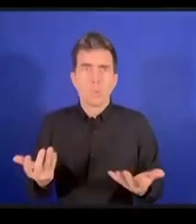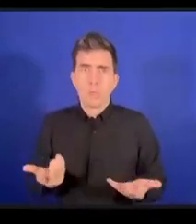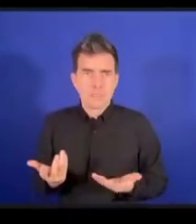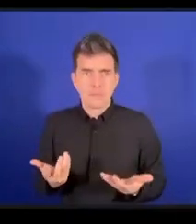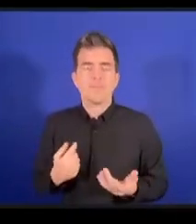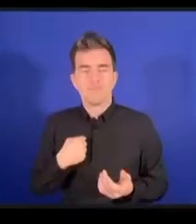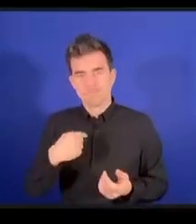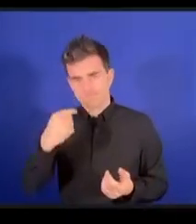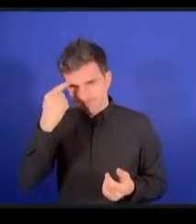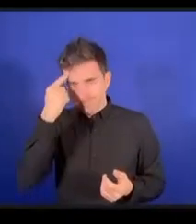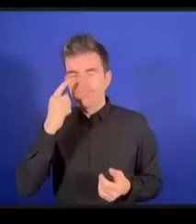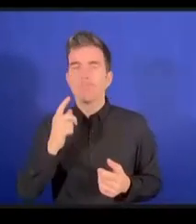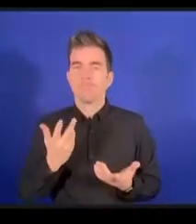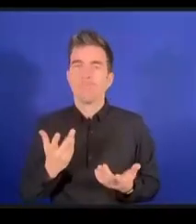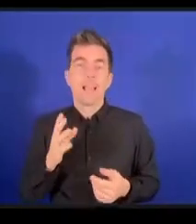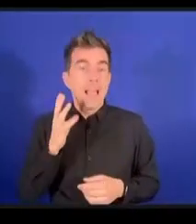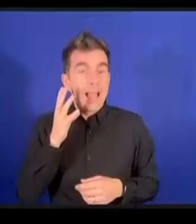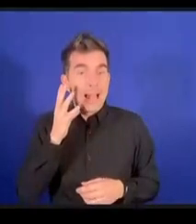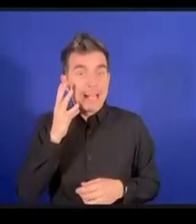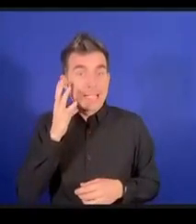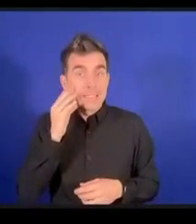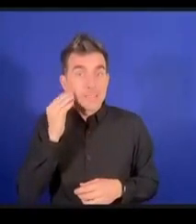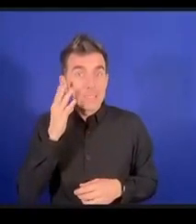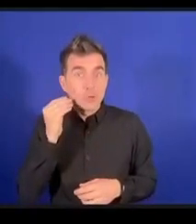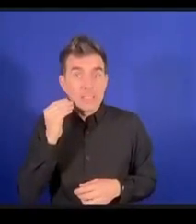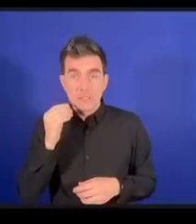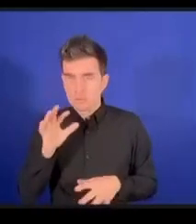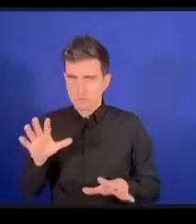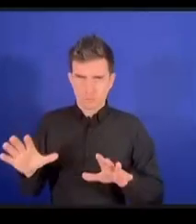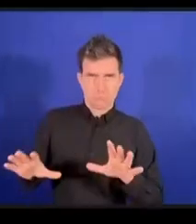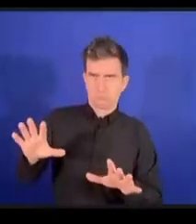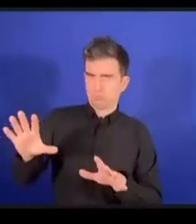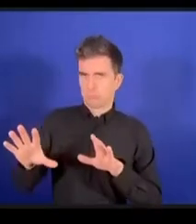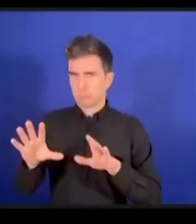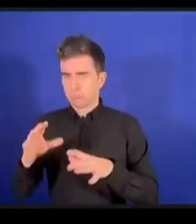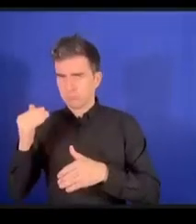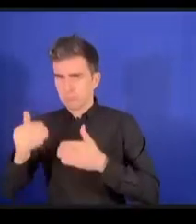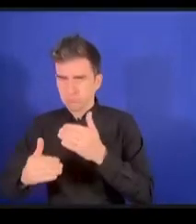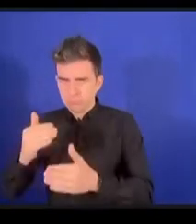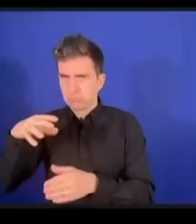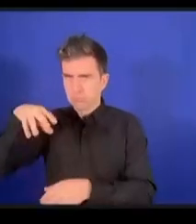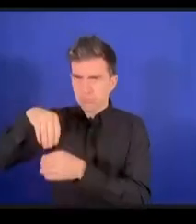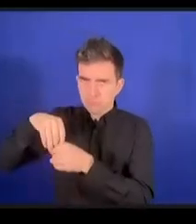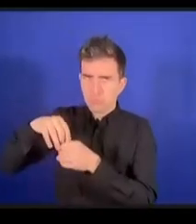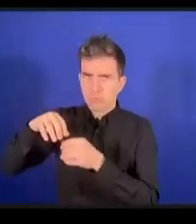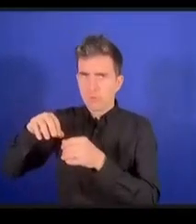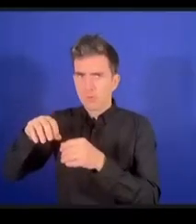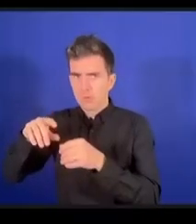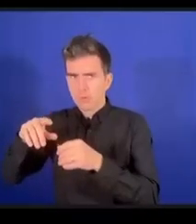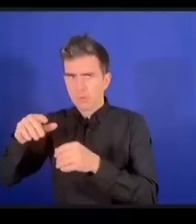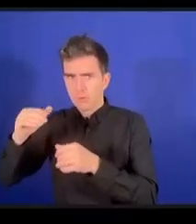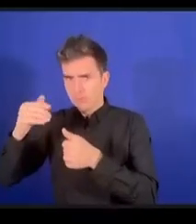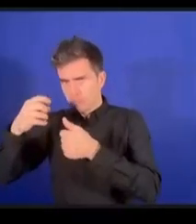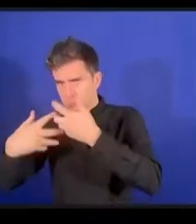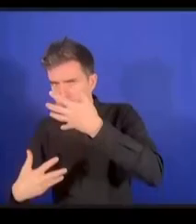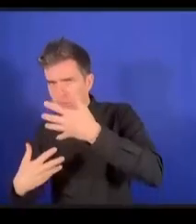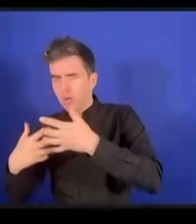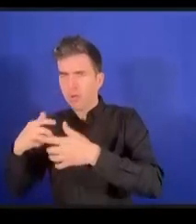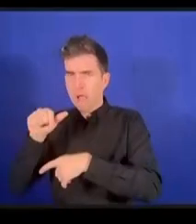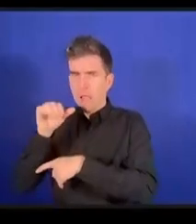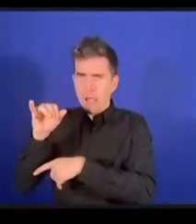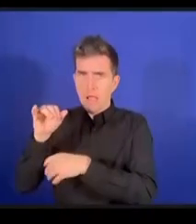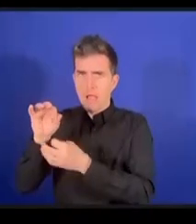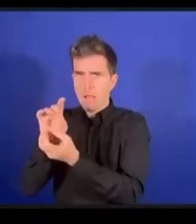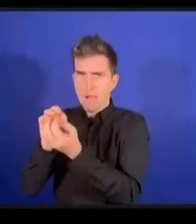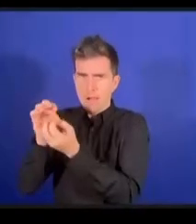tirer les enseignements de près de trois décennies d'études sur la